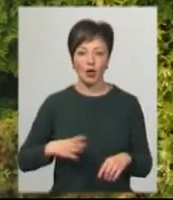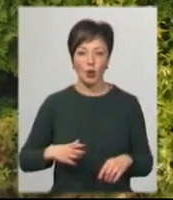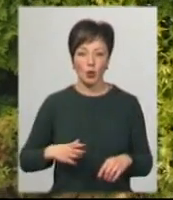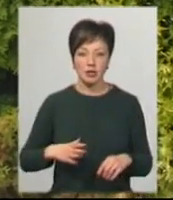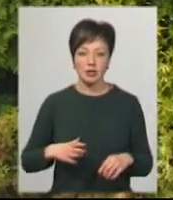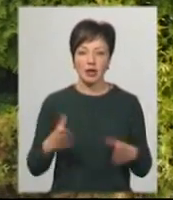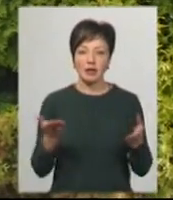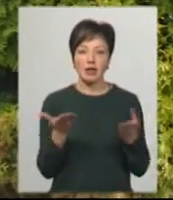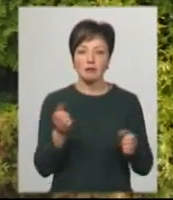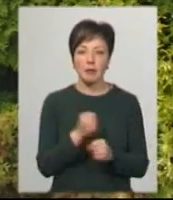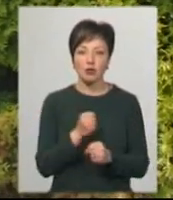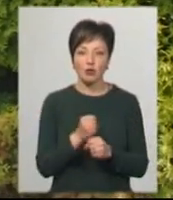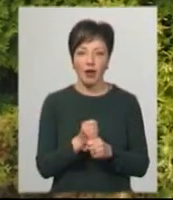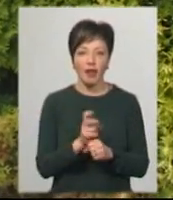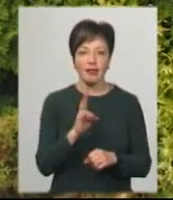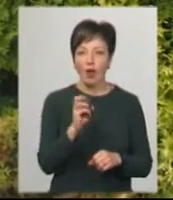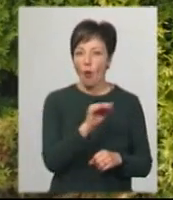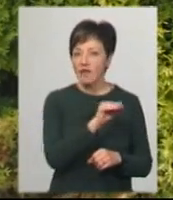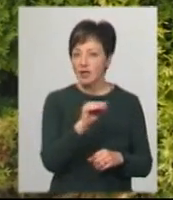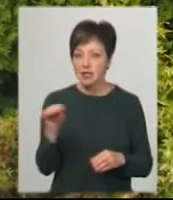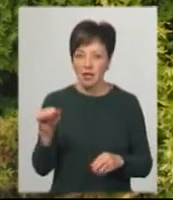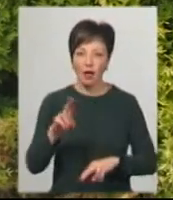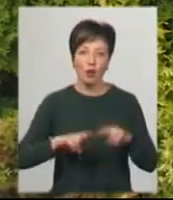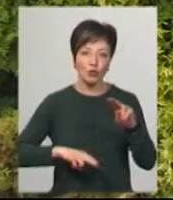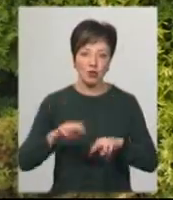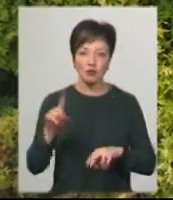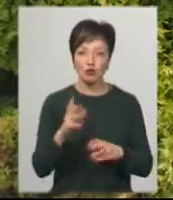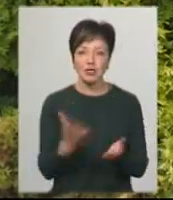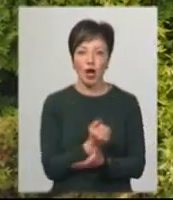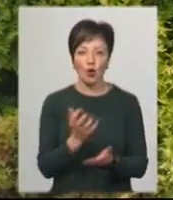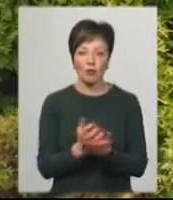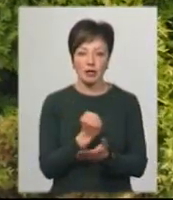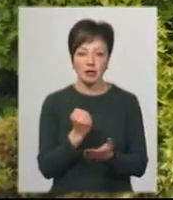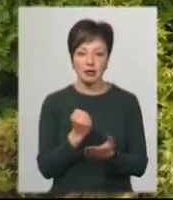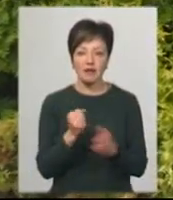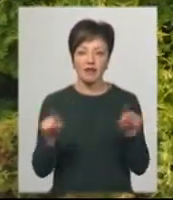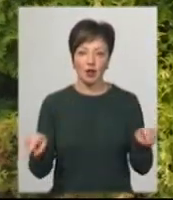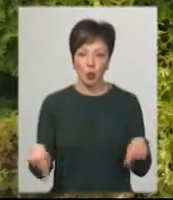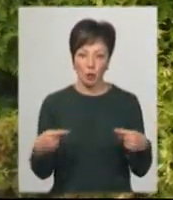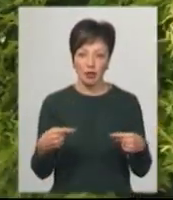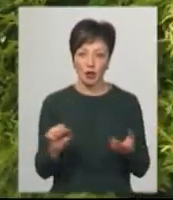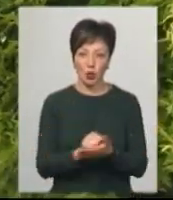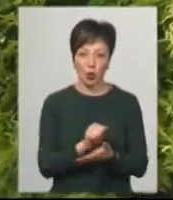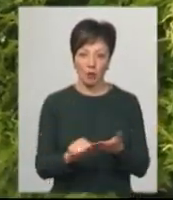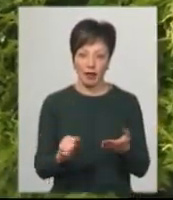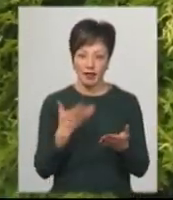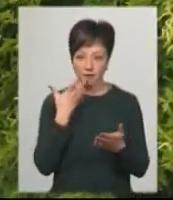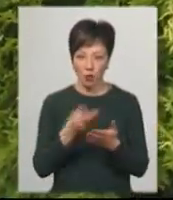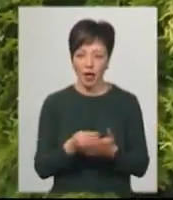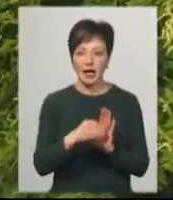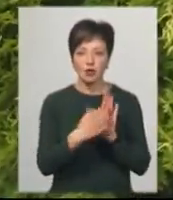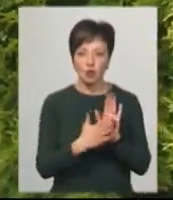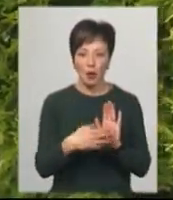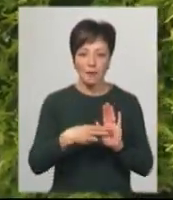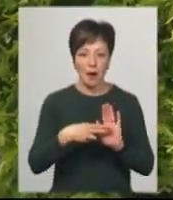працювати неофіційно, можливо, на будівлях для того, щоб заробити, щоб відновити саме документи. Те ще й реєструємо